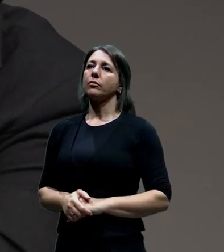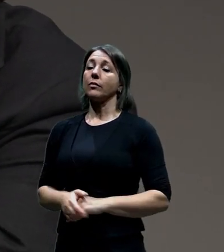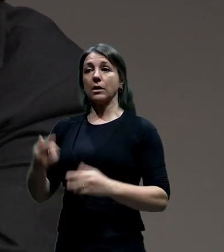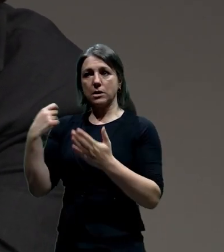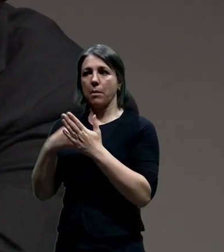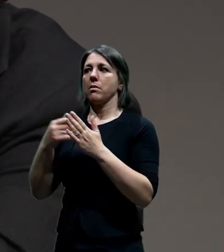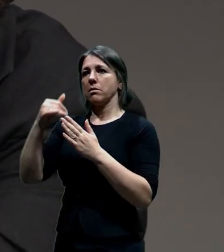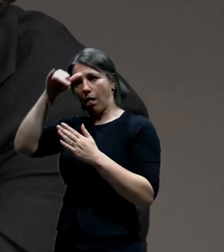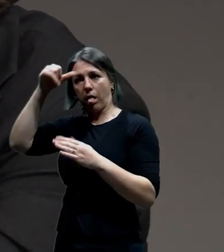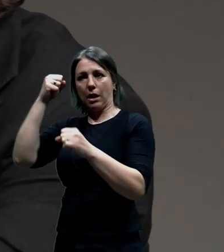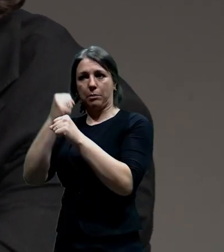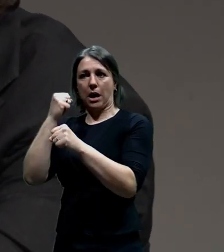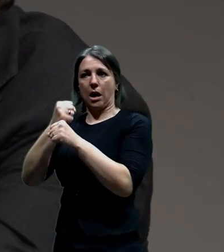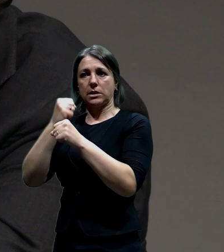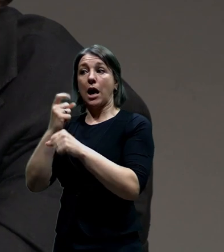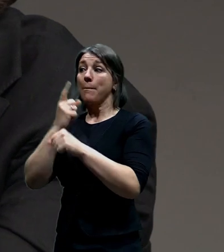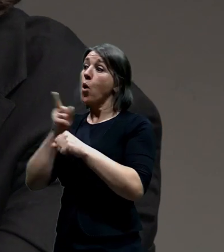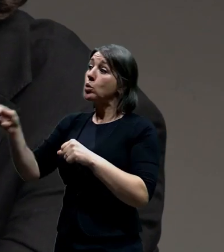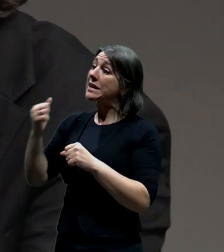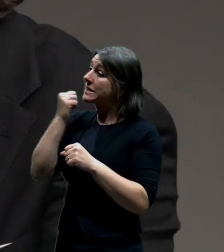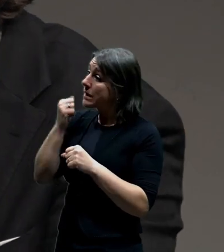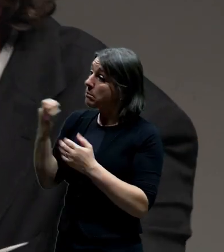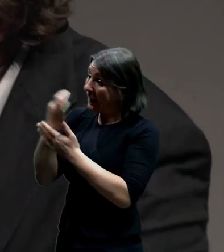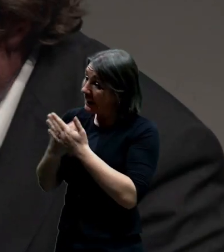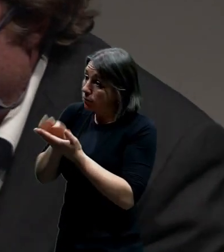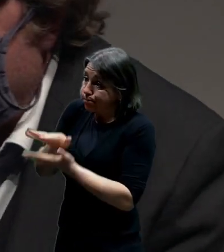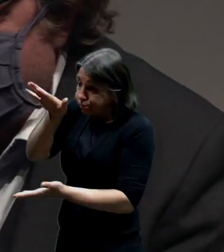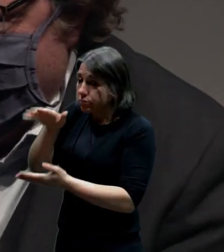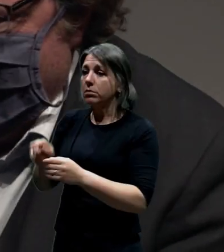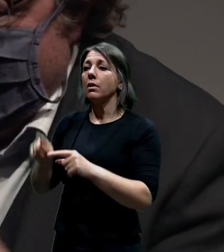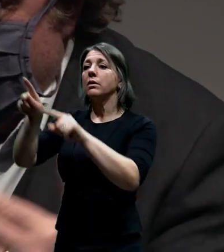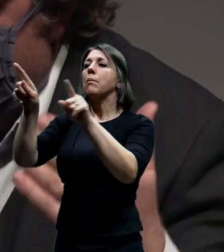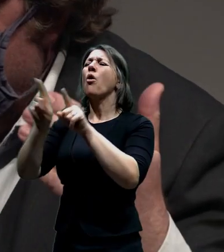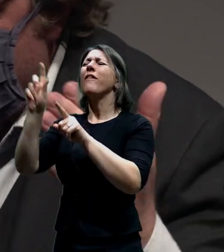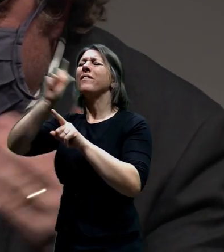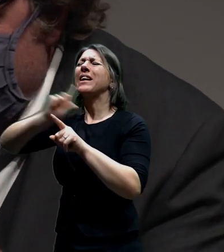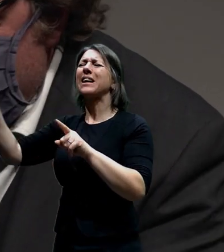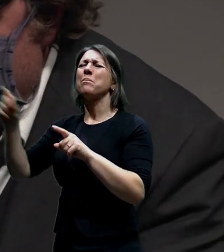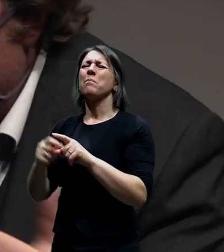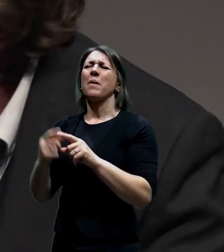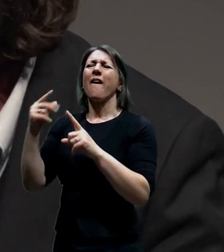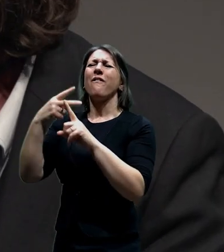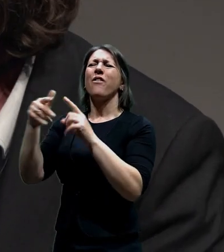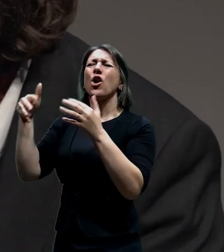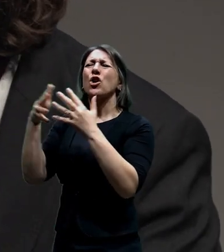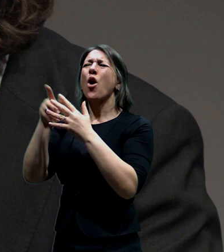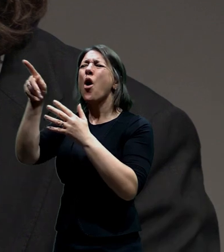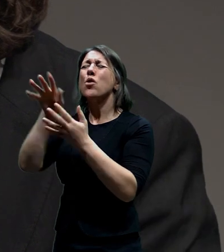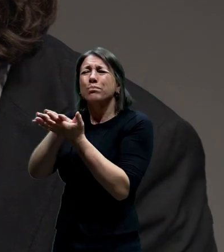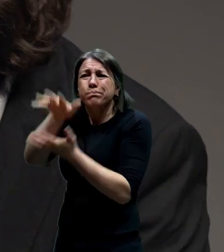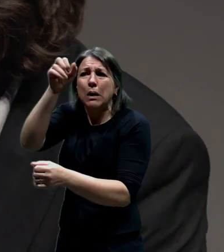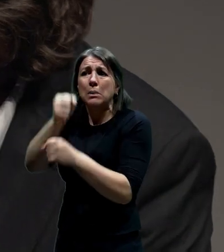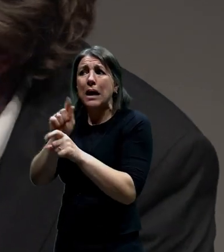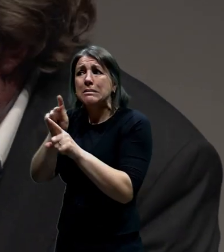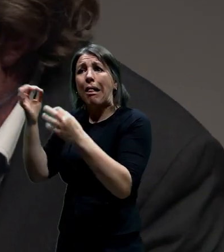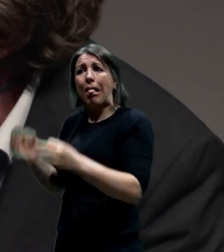nekresl jenom Jarda Zima a kolegové z For Road, teď tuhle práci, tam je za poslední od revoluce,